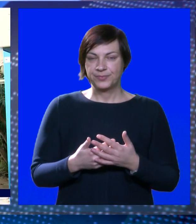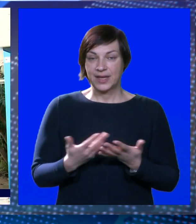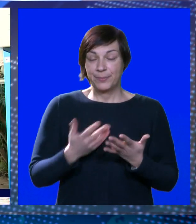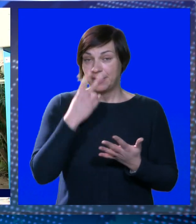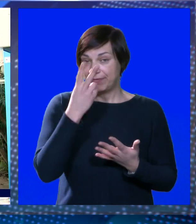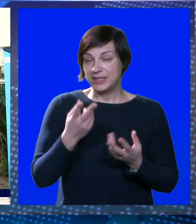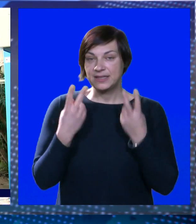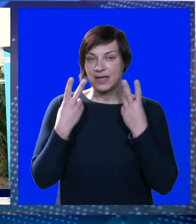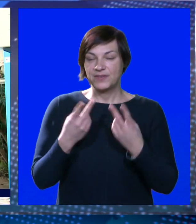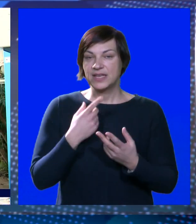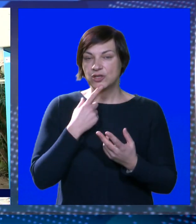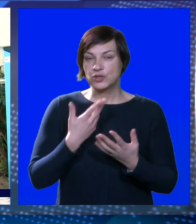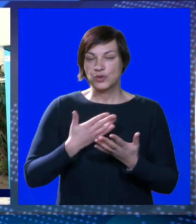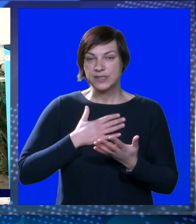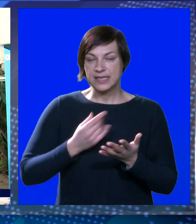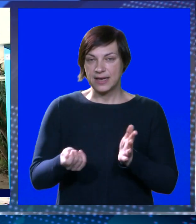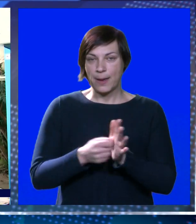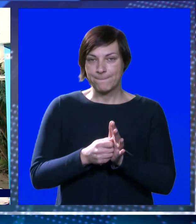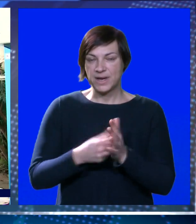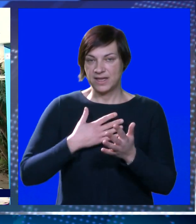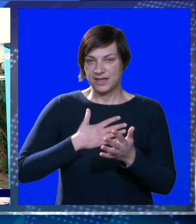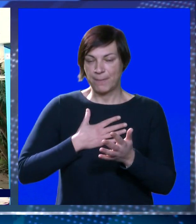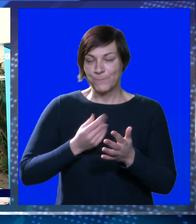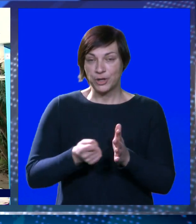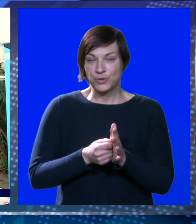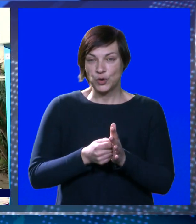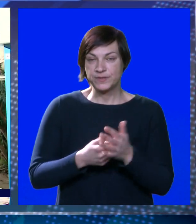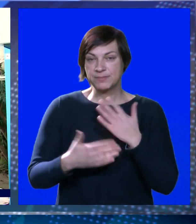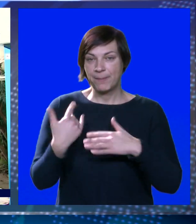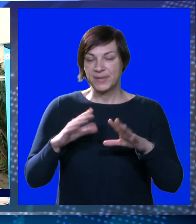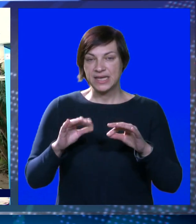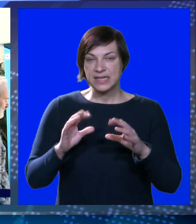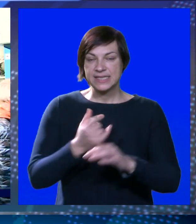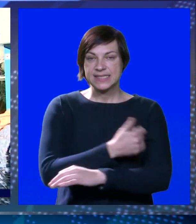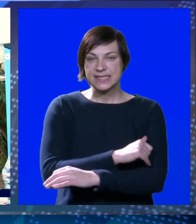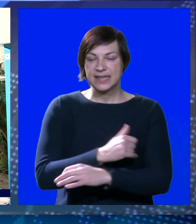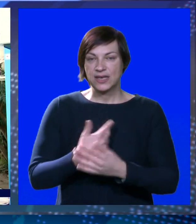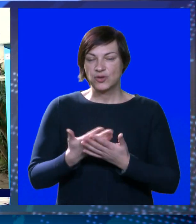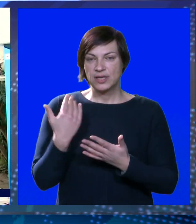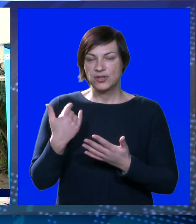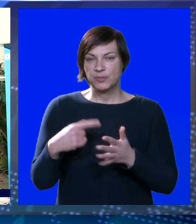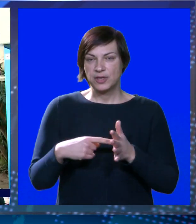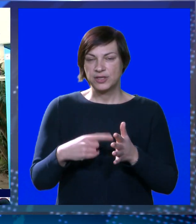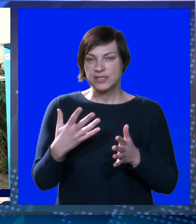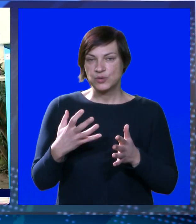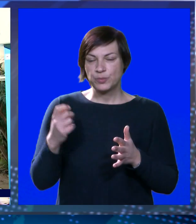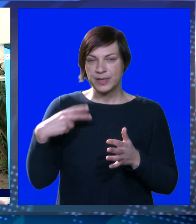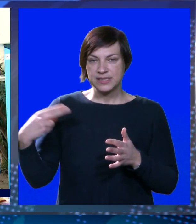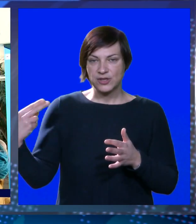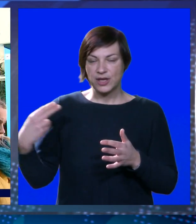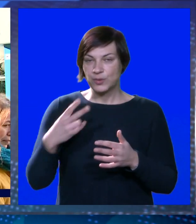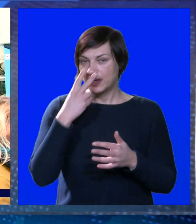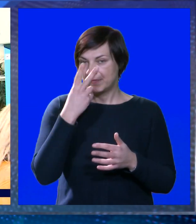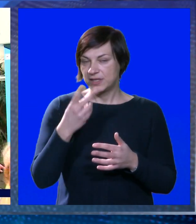Pa vidite vrijednosti, ona koja sam ga ja platio svojim novcima prije desetak godina, to je bilo nekih 1500 eura.